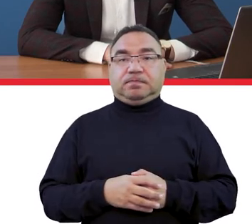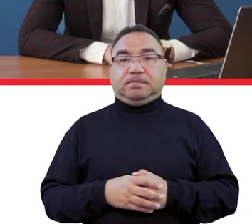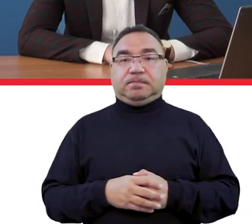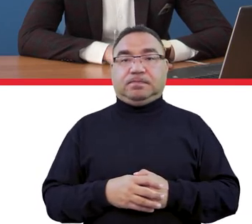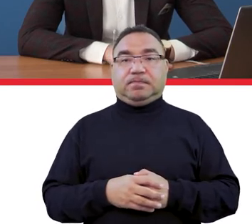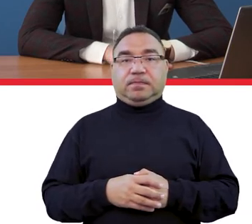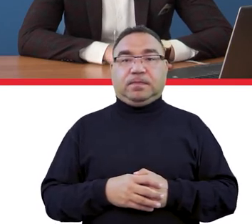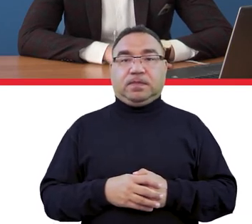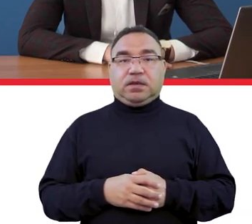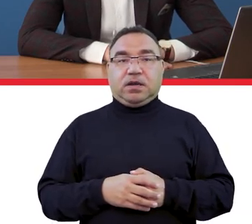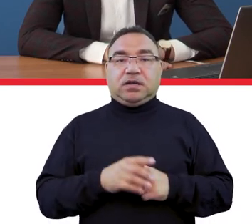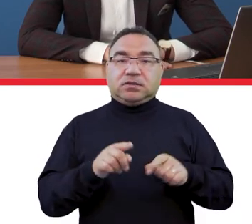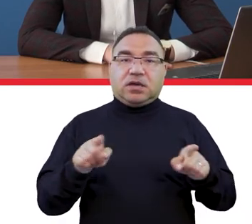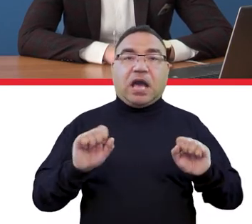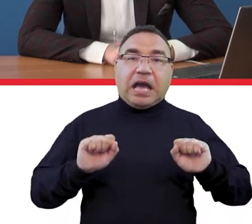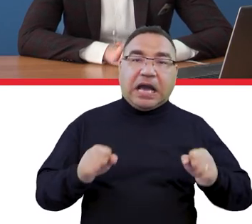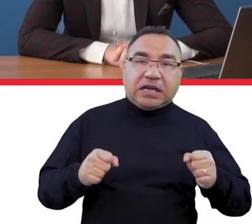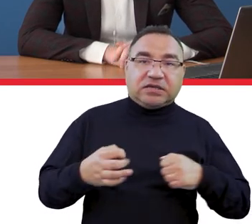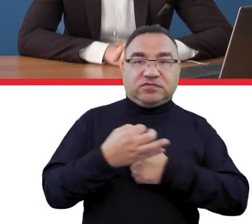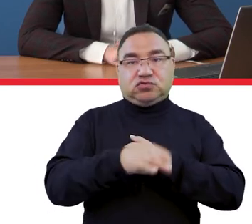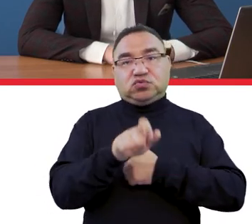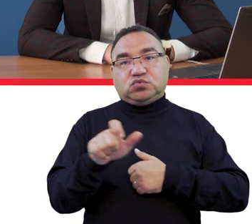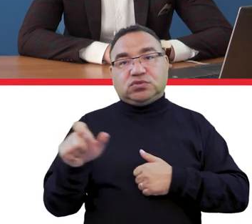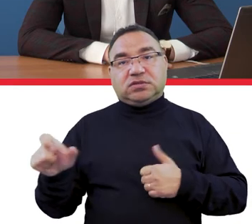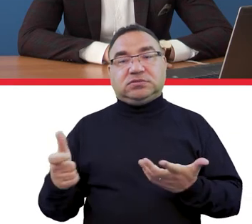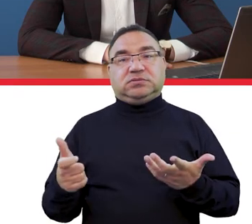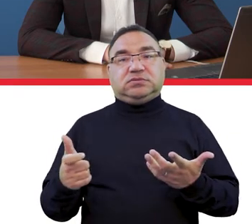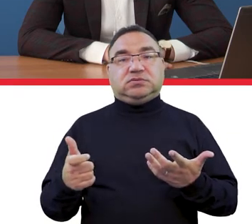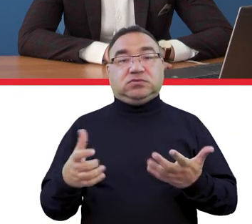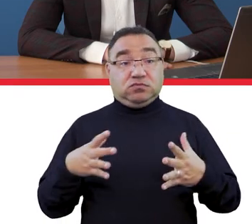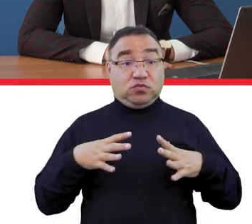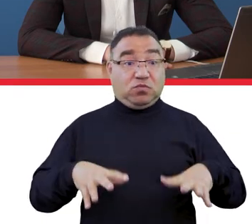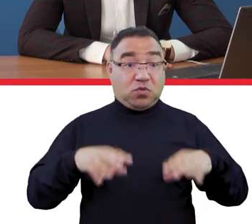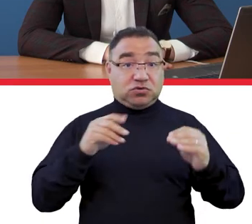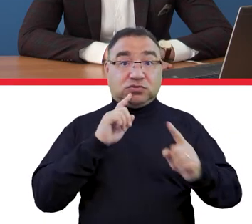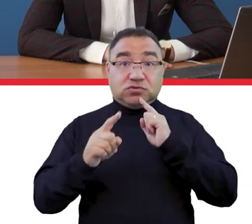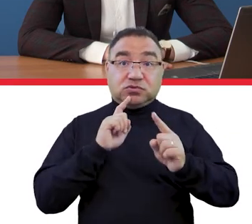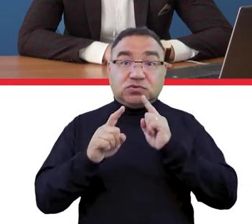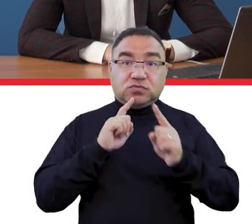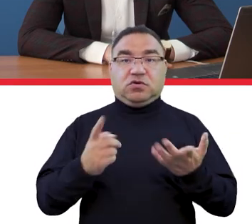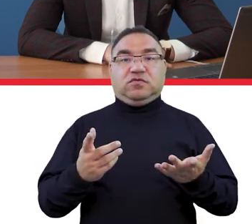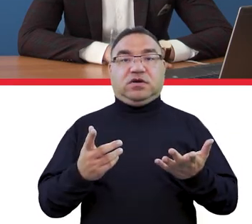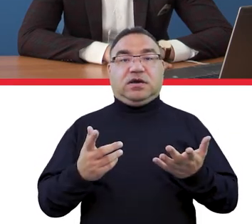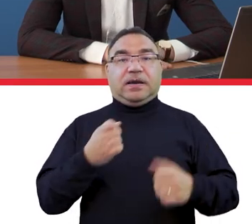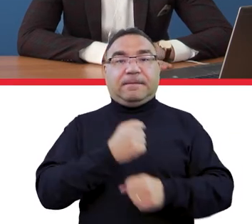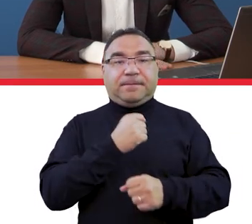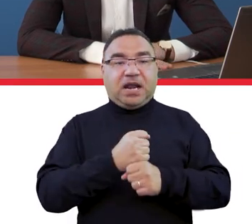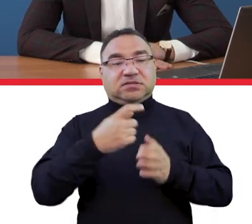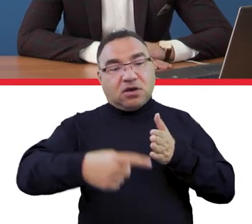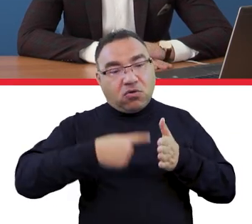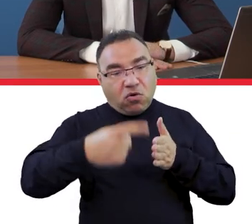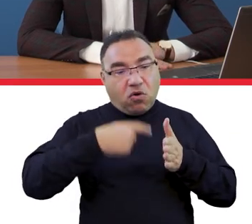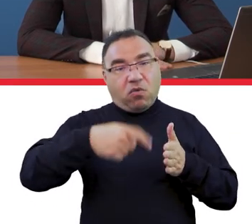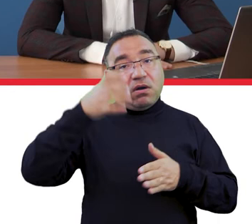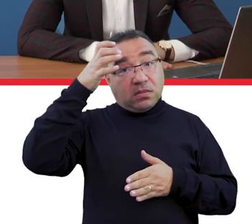te wszystkie aktywności studenckie, to od czego zaczęliśmy, czyli praca w kołach